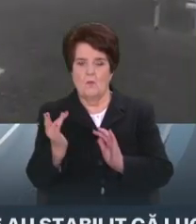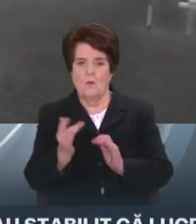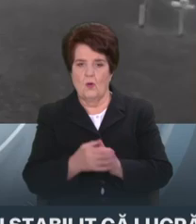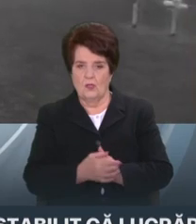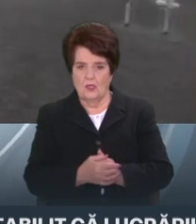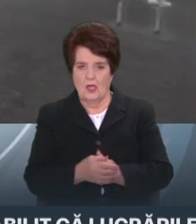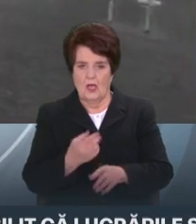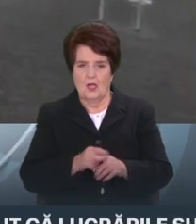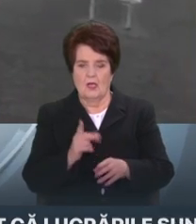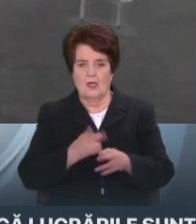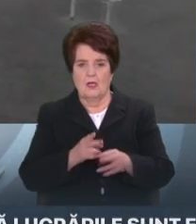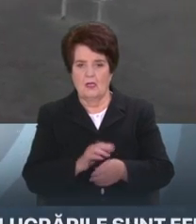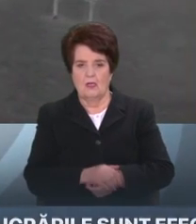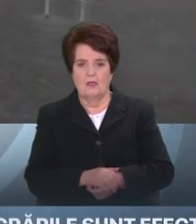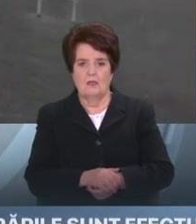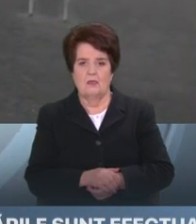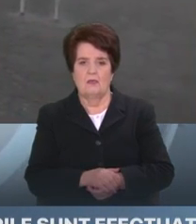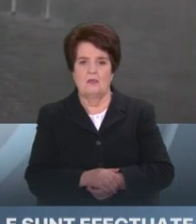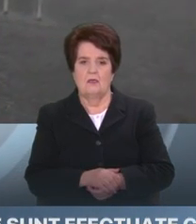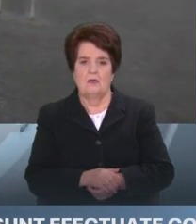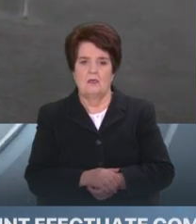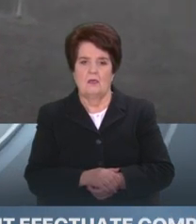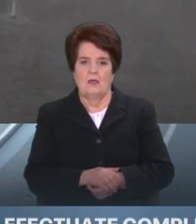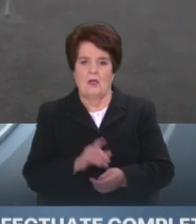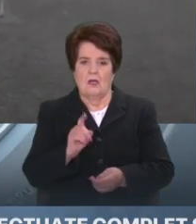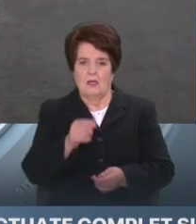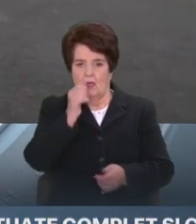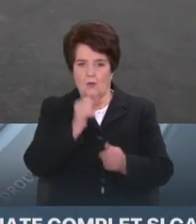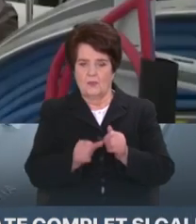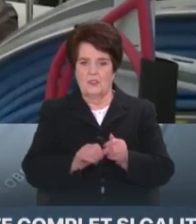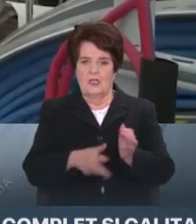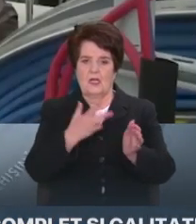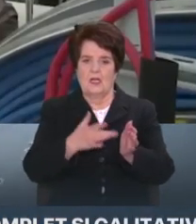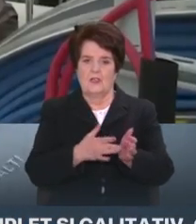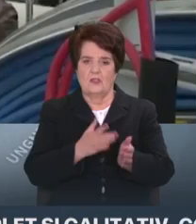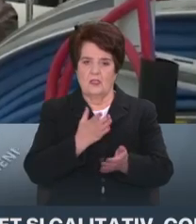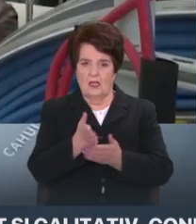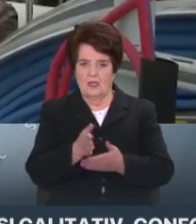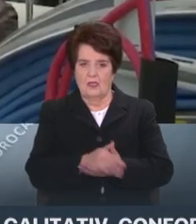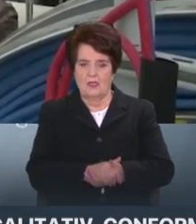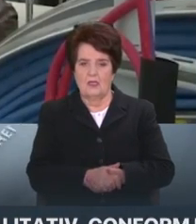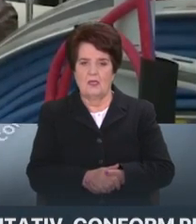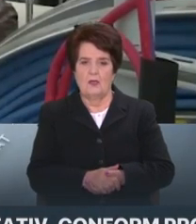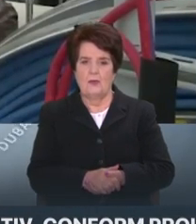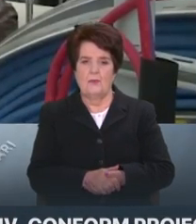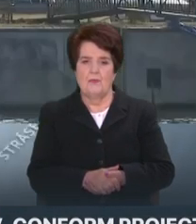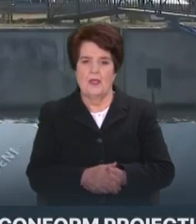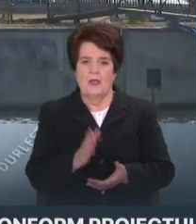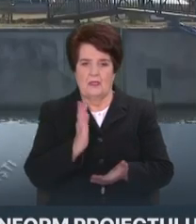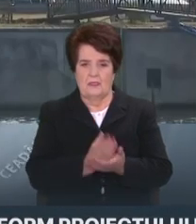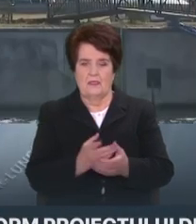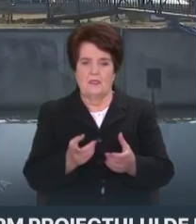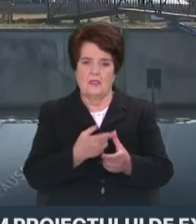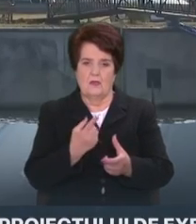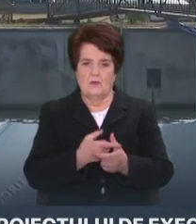care îi făcea posibil livrarea de combustibil către centrală sunt anumite constrângeri